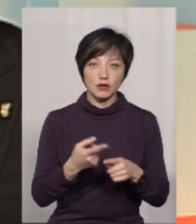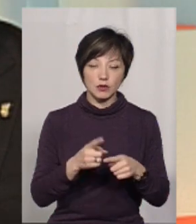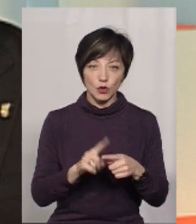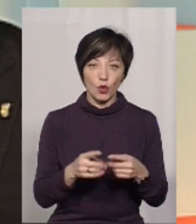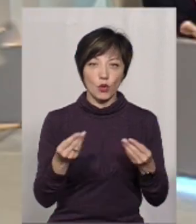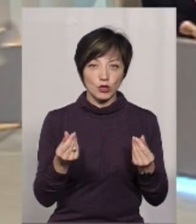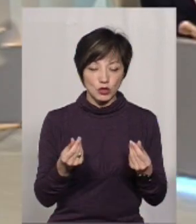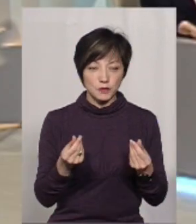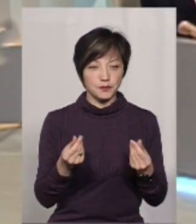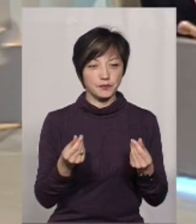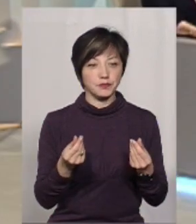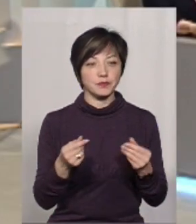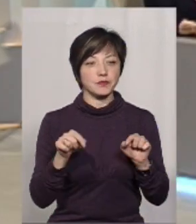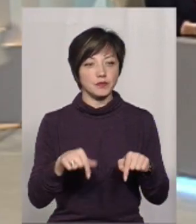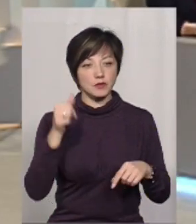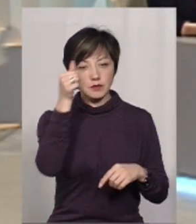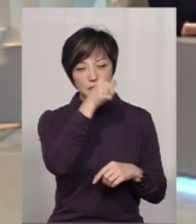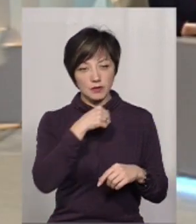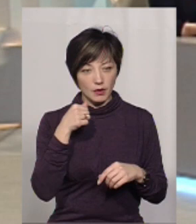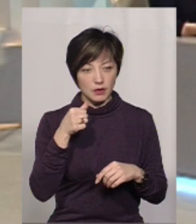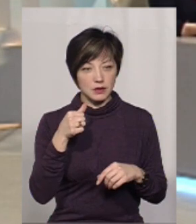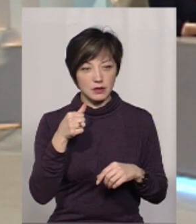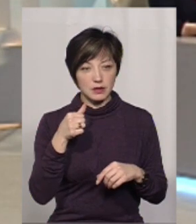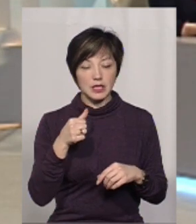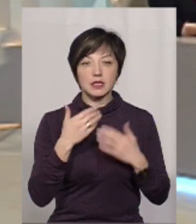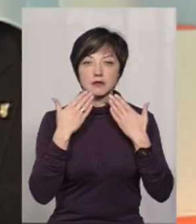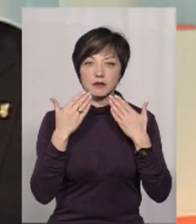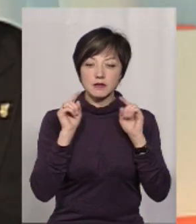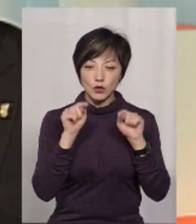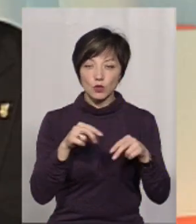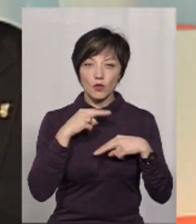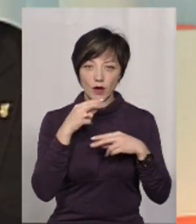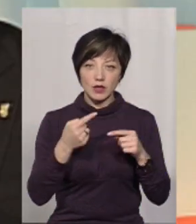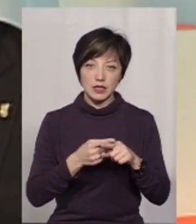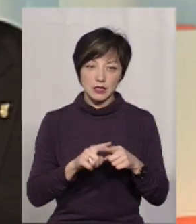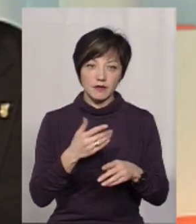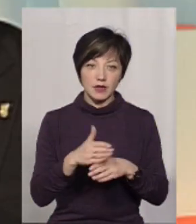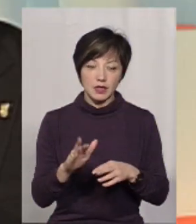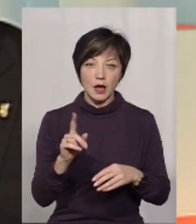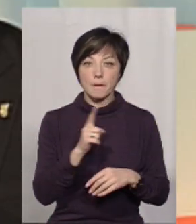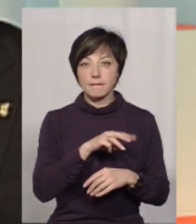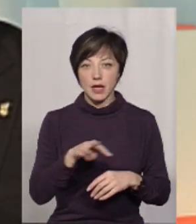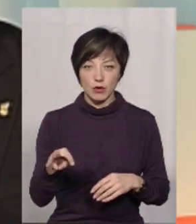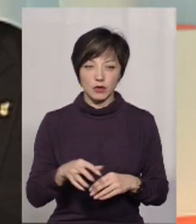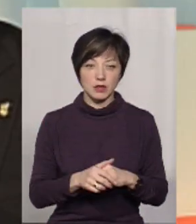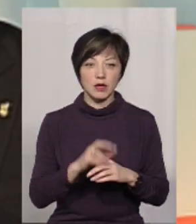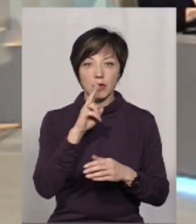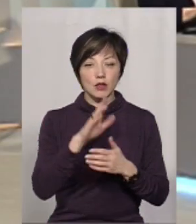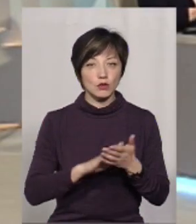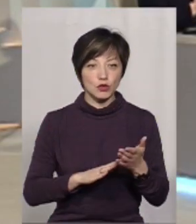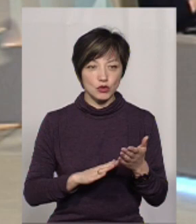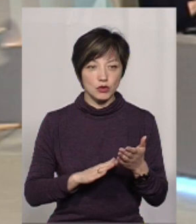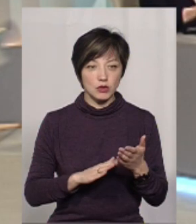даних коштів, в цьому році звернули на це увагу і виділили як мільйон. Я